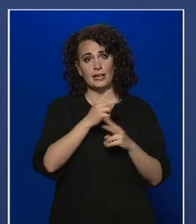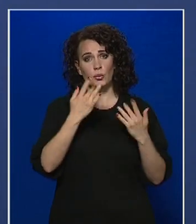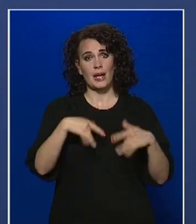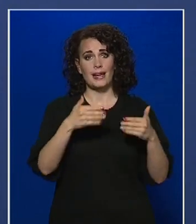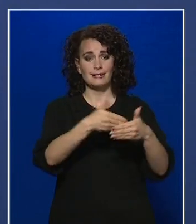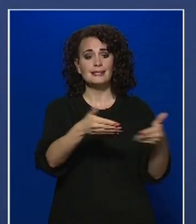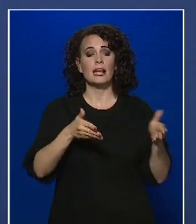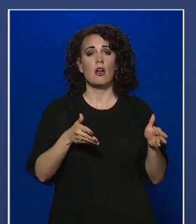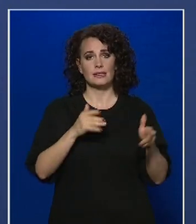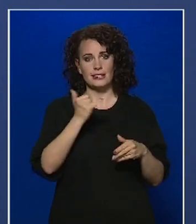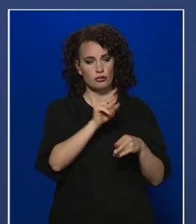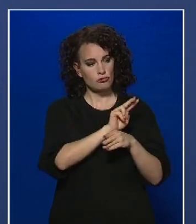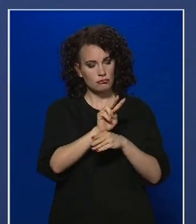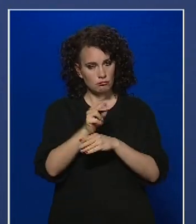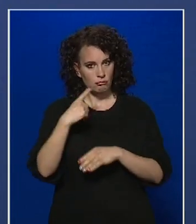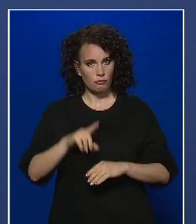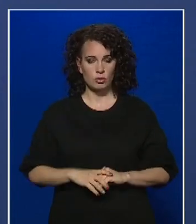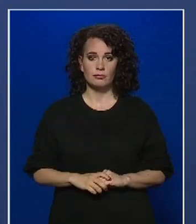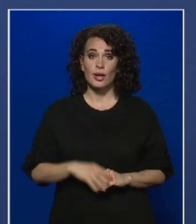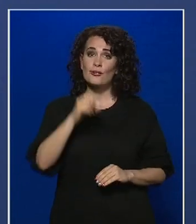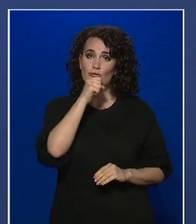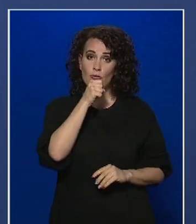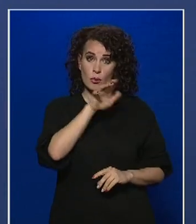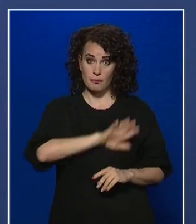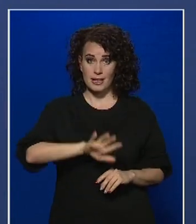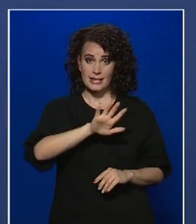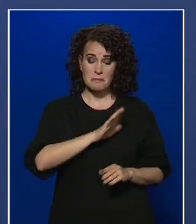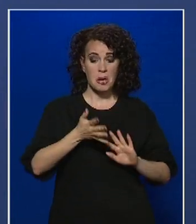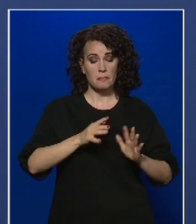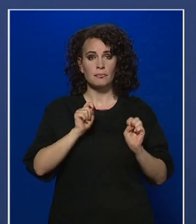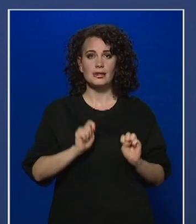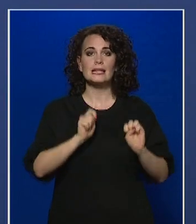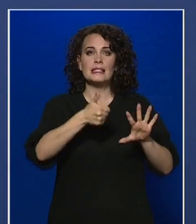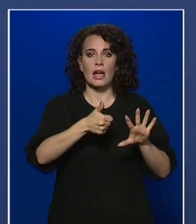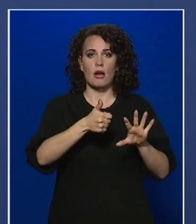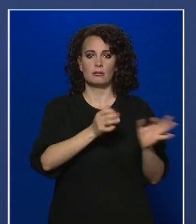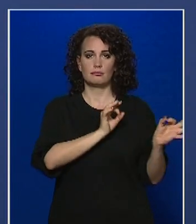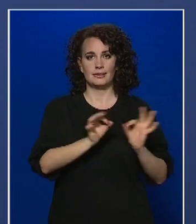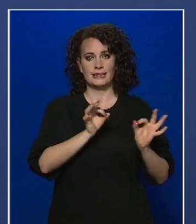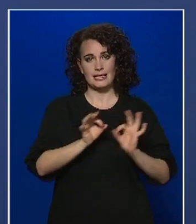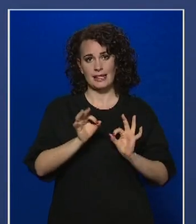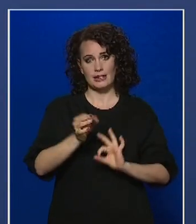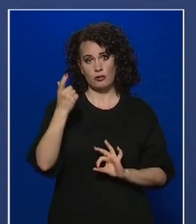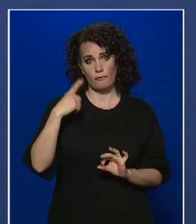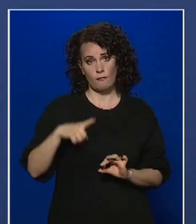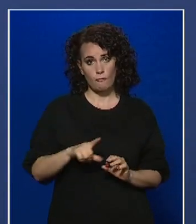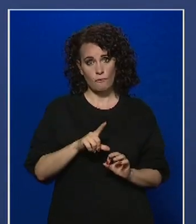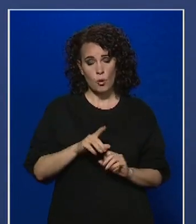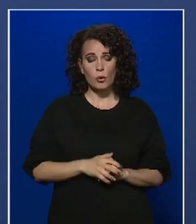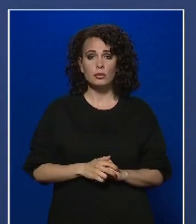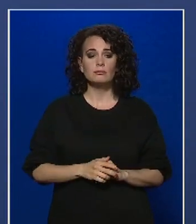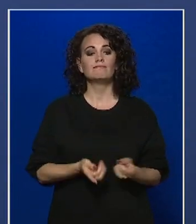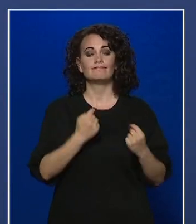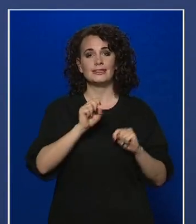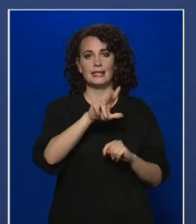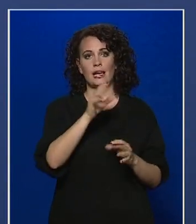Azt tapasztaltuk, hogy Somogy megyében mindösszesen 16 intézkedést kellett végrehajtanunk, ebből 13